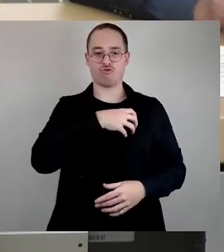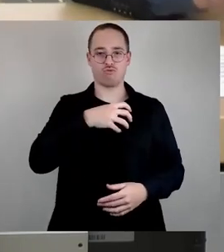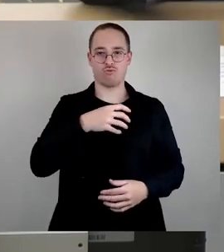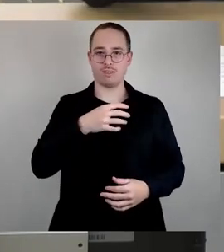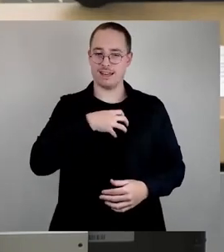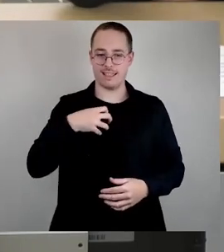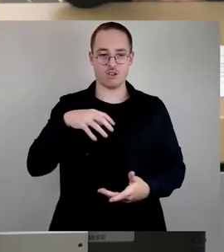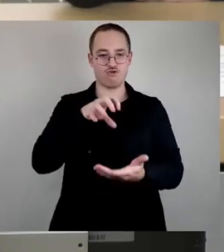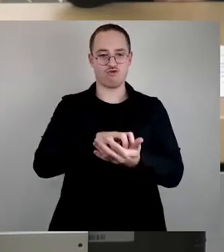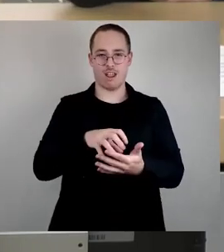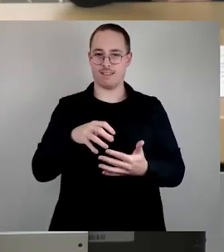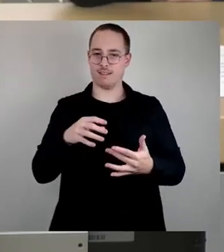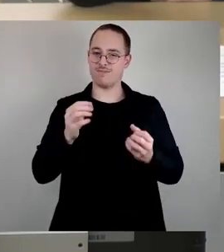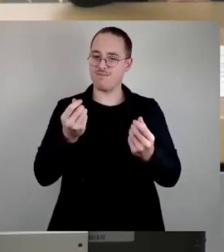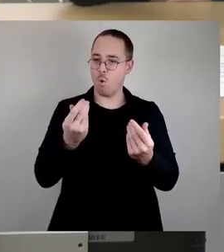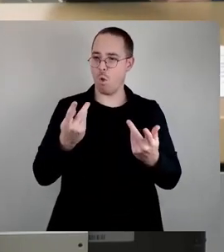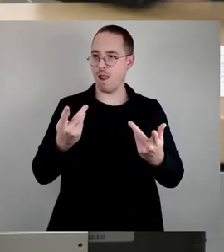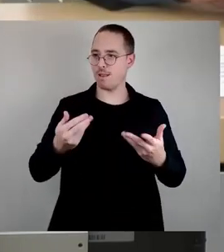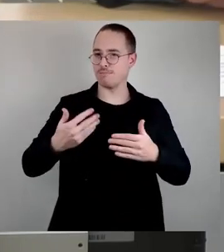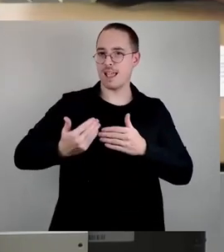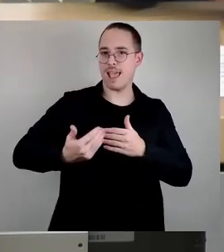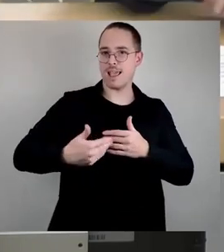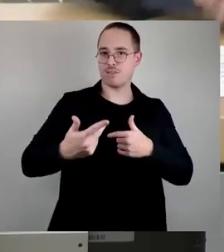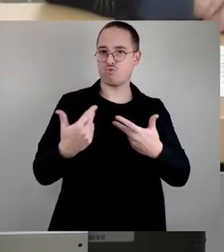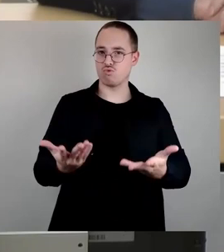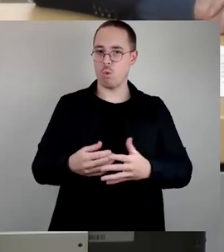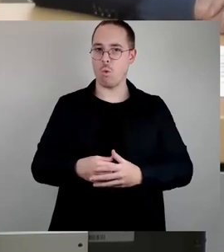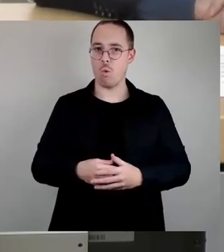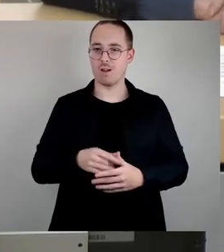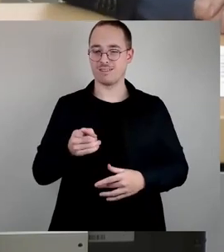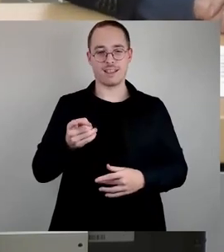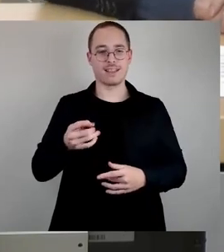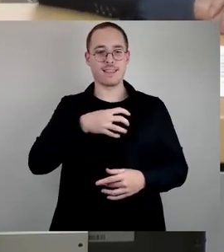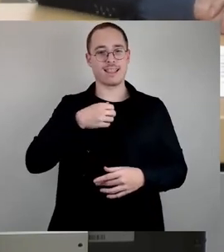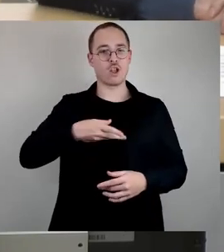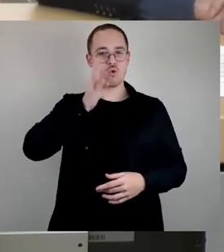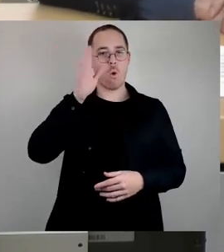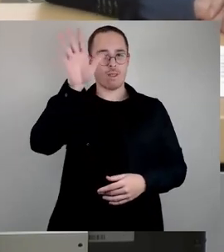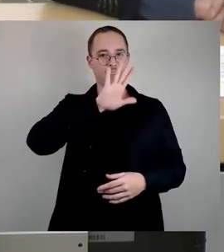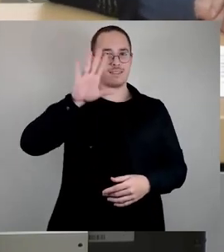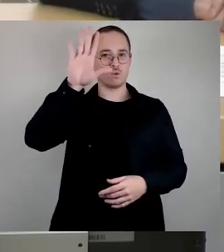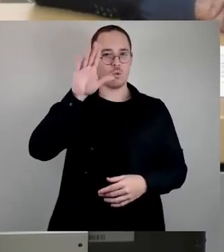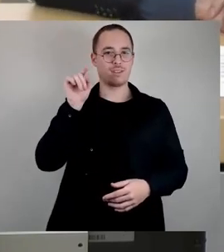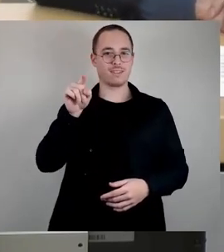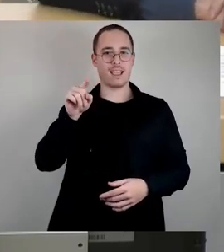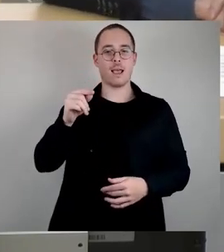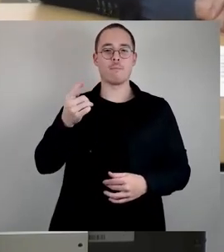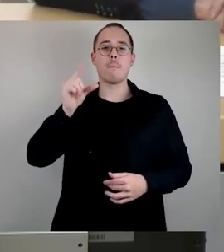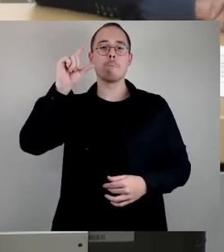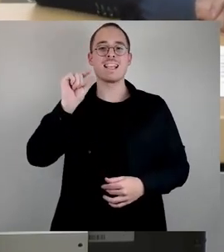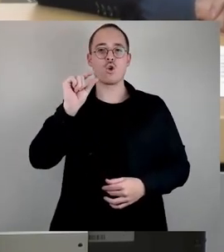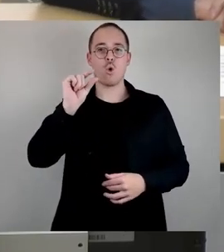Die im Dresdner Norden aufgrund der Ansiedlung der Mikrochipindustrie die Schülerzahlen